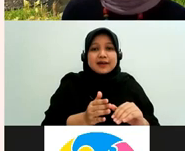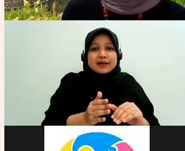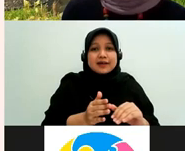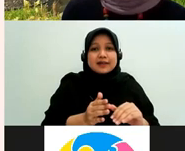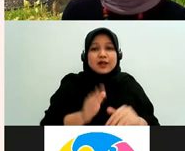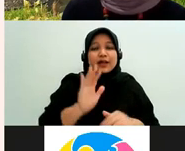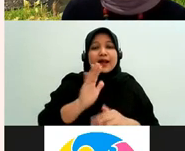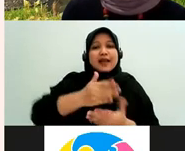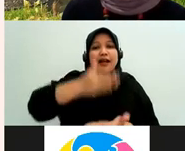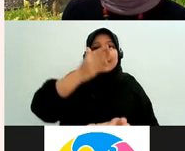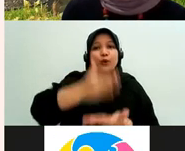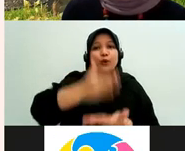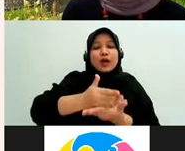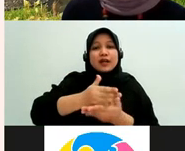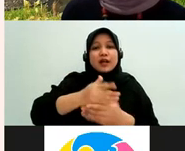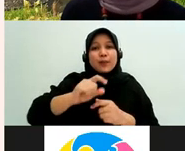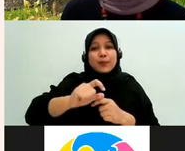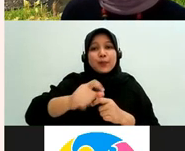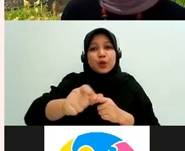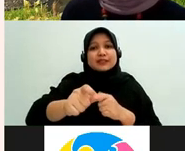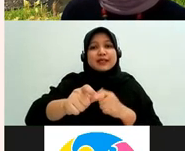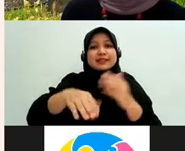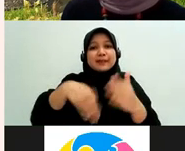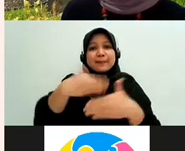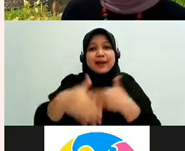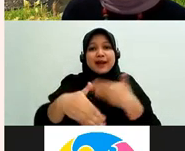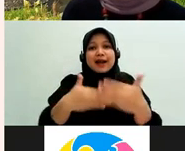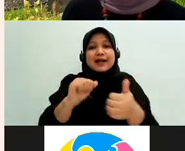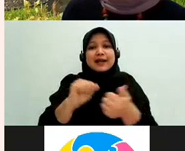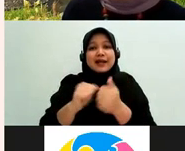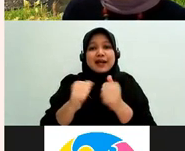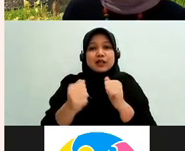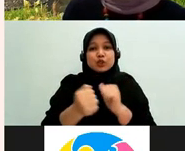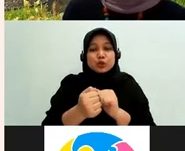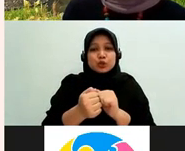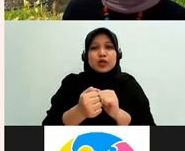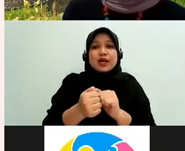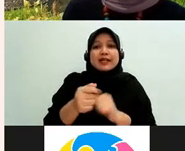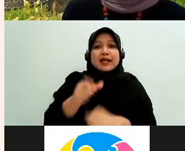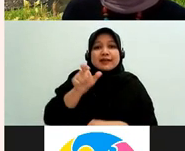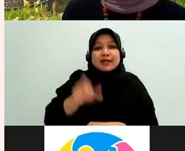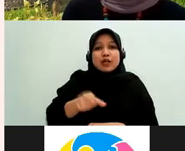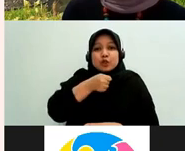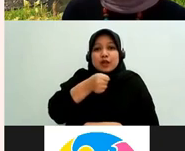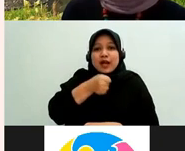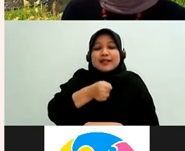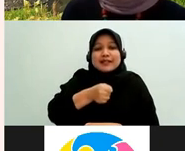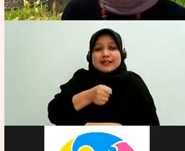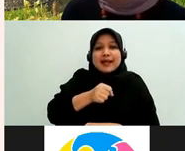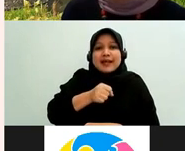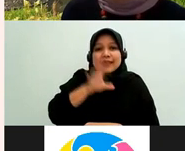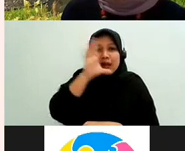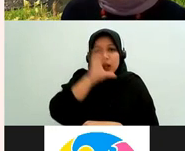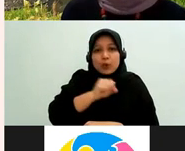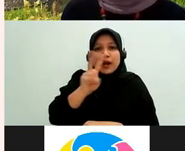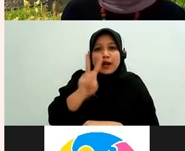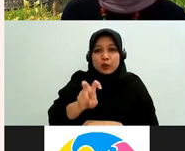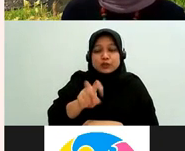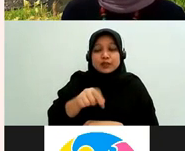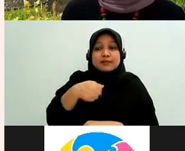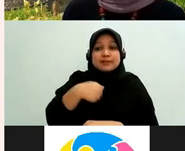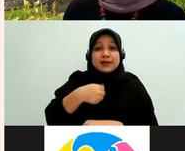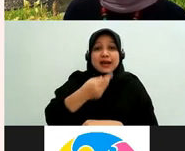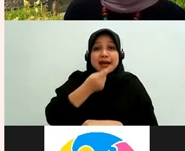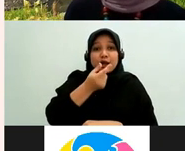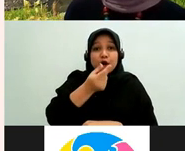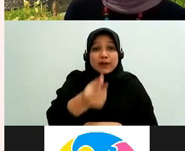prosedur penanganan perkara yang harus diketahui oleh si jurnalis jadi saya sangat merekomendasikan setiap